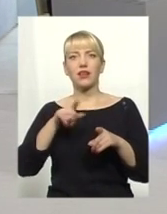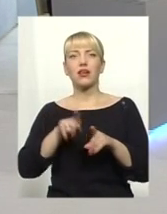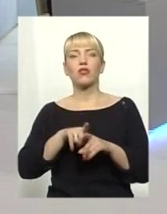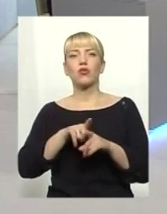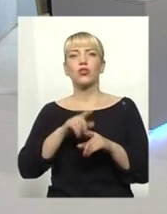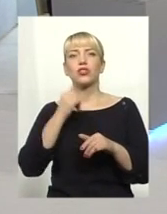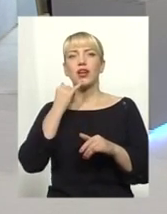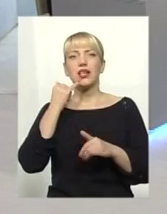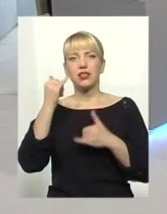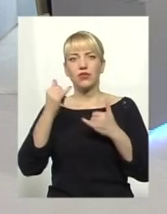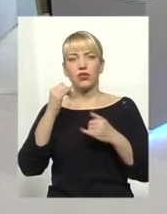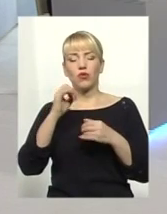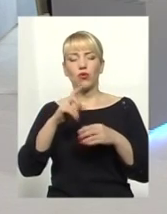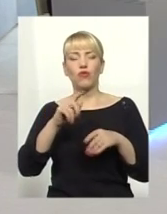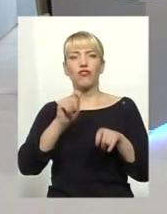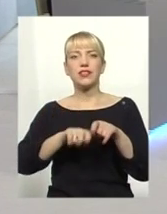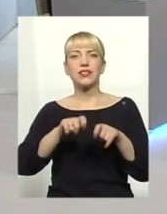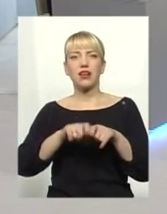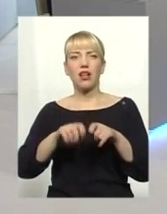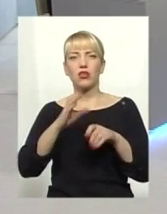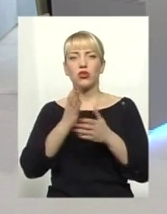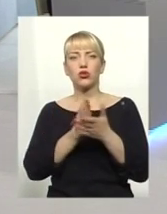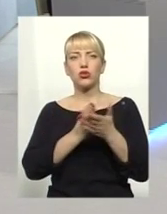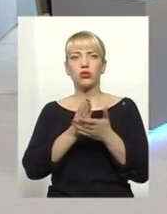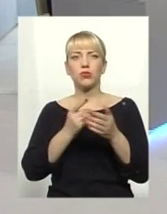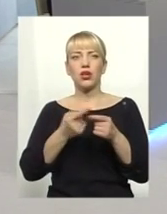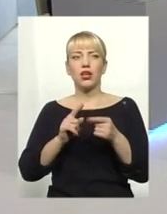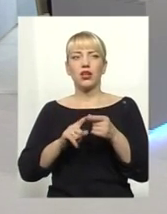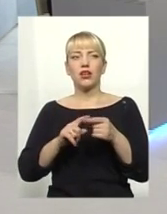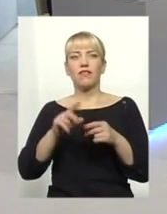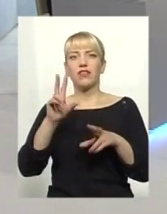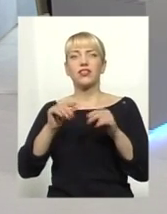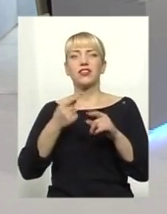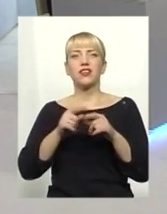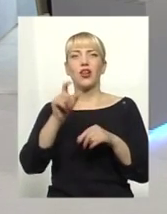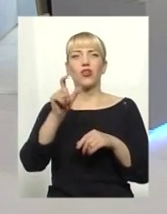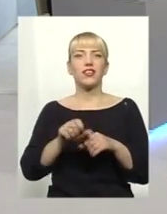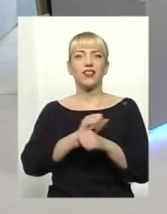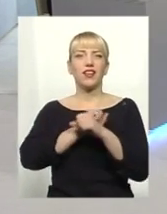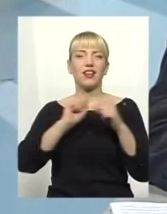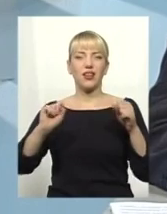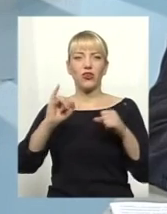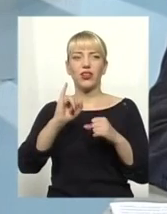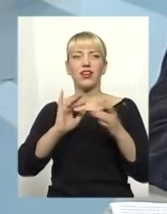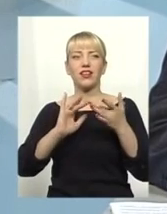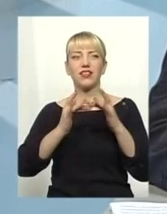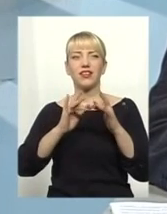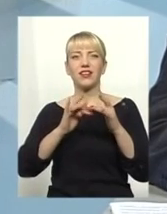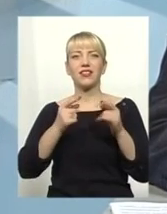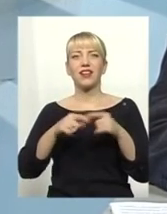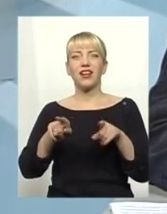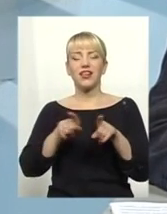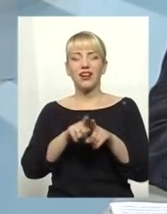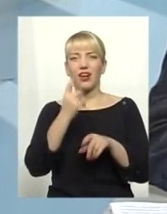каналах фіскальної служби, вона зробила цю людину героєм інтернету, тому що дійсно такі статки. Бачите,